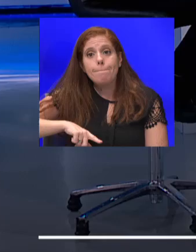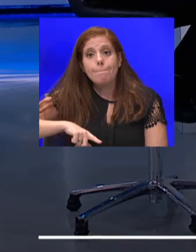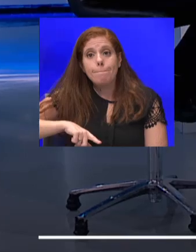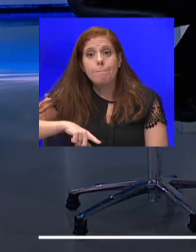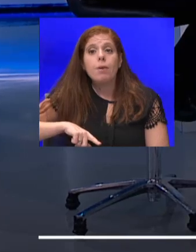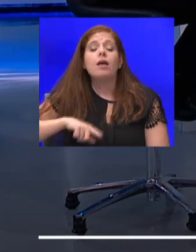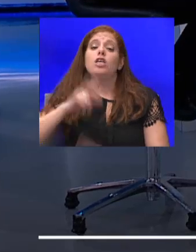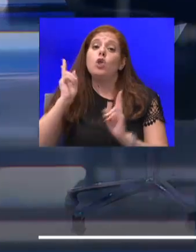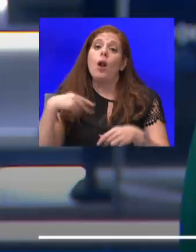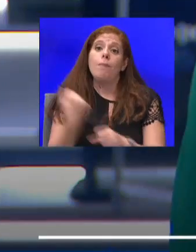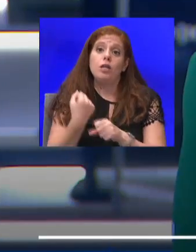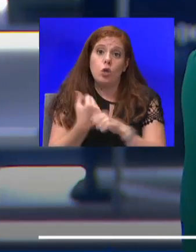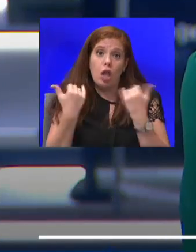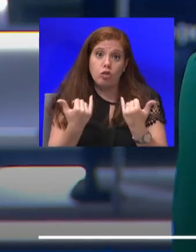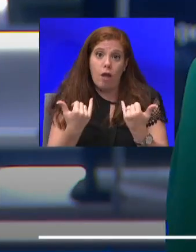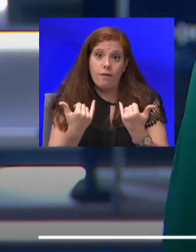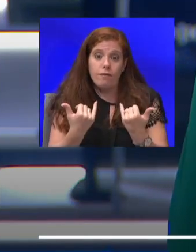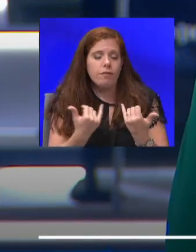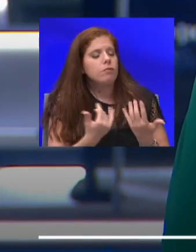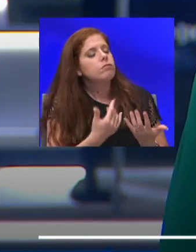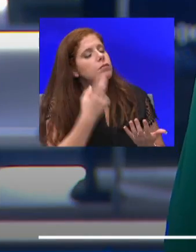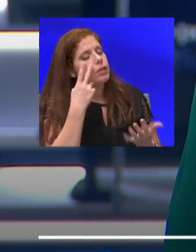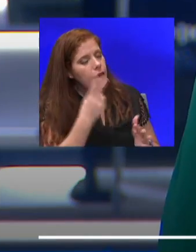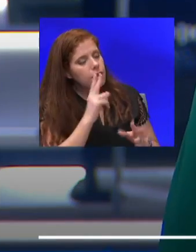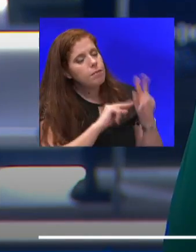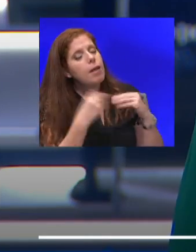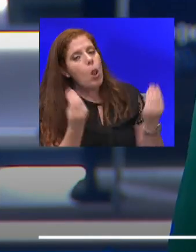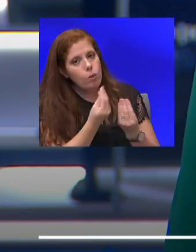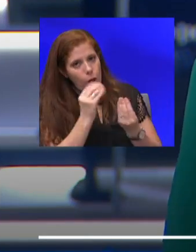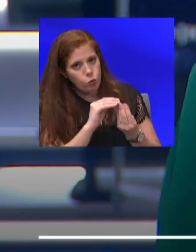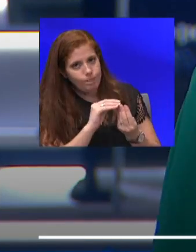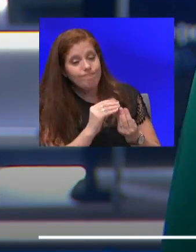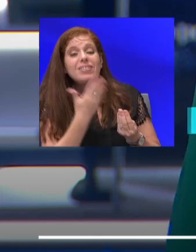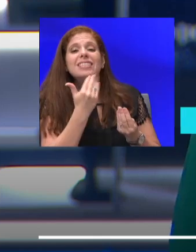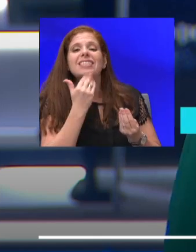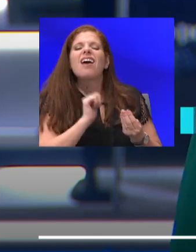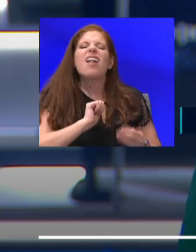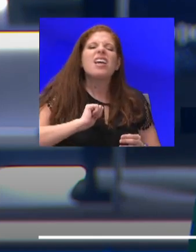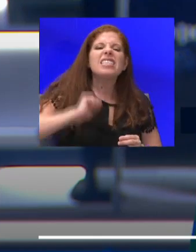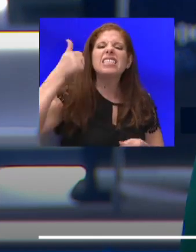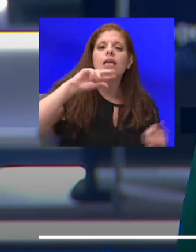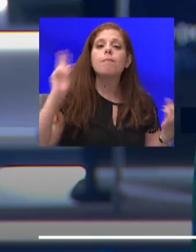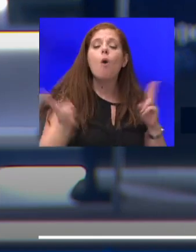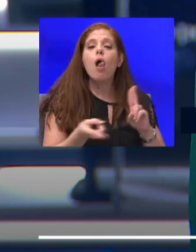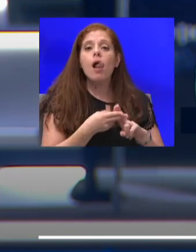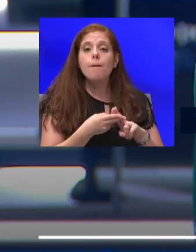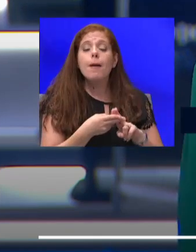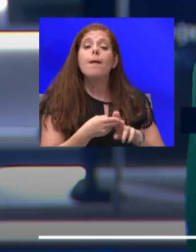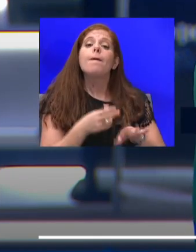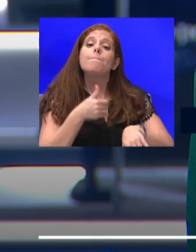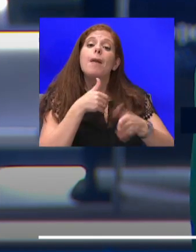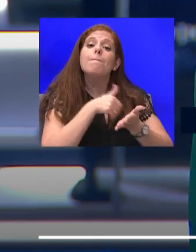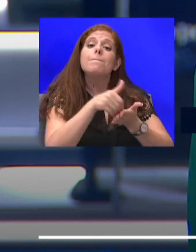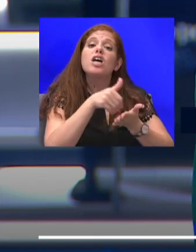אני נגעתי במשהו יותר עמוק. ישראל היא הסיינית העולמית, במשך הזמן לשנות תוכנית